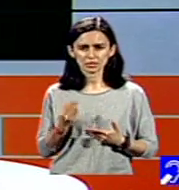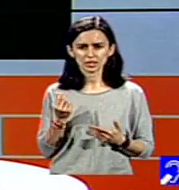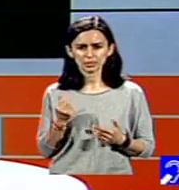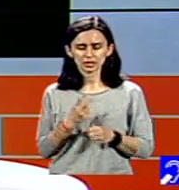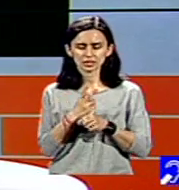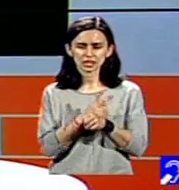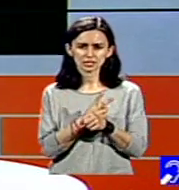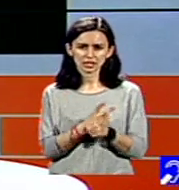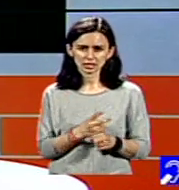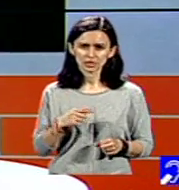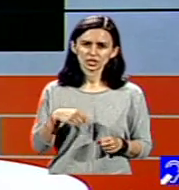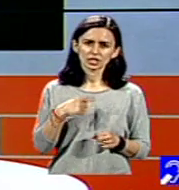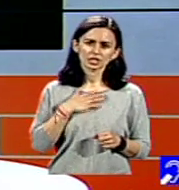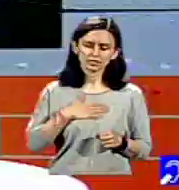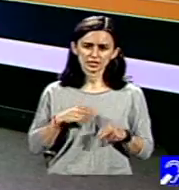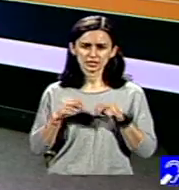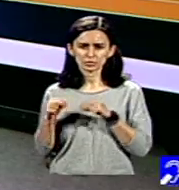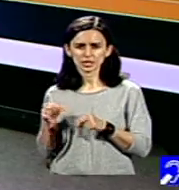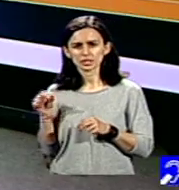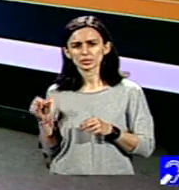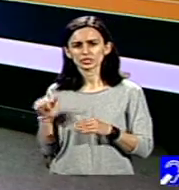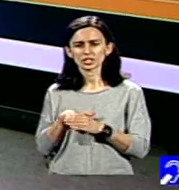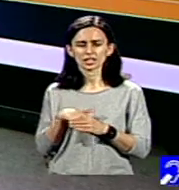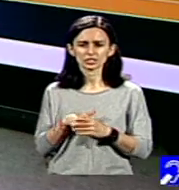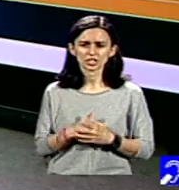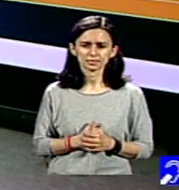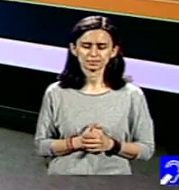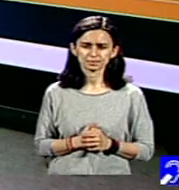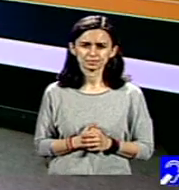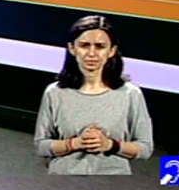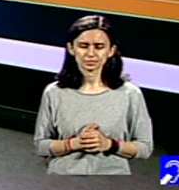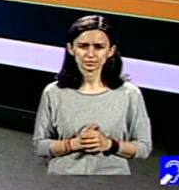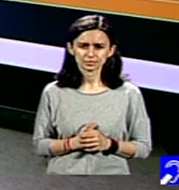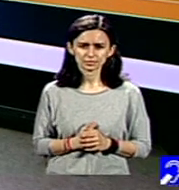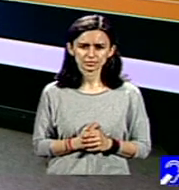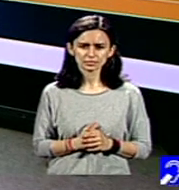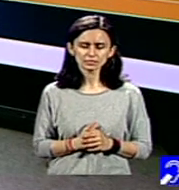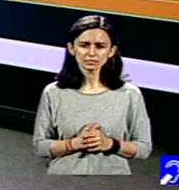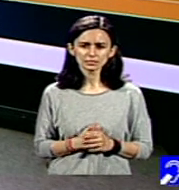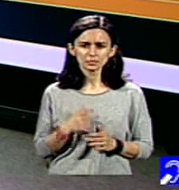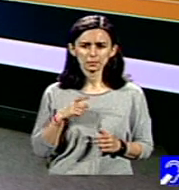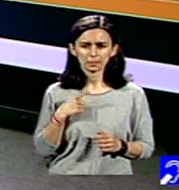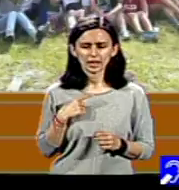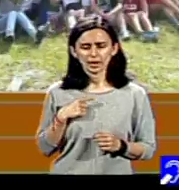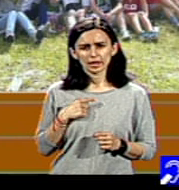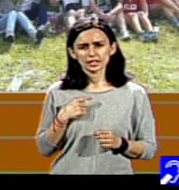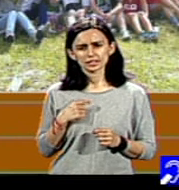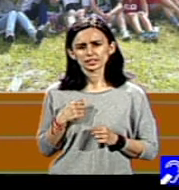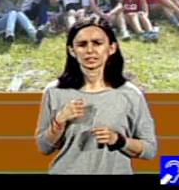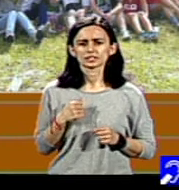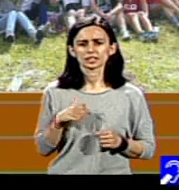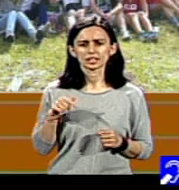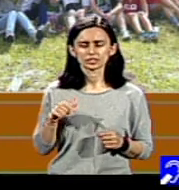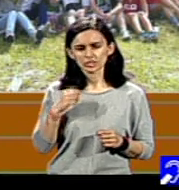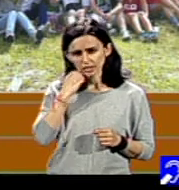obligați să vă întoarceți la povestea cu beneficiile. Exact, și există aici un cerc vicios, că odată